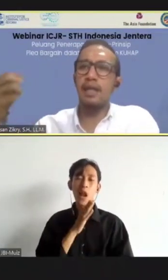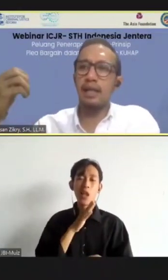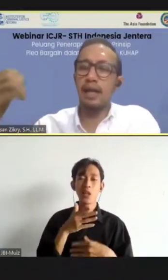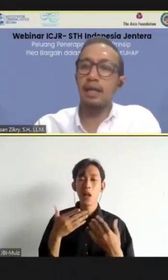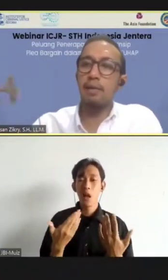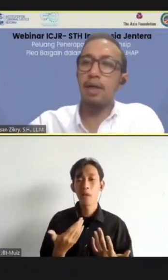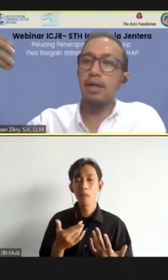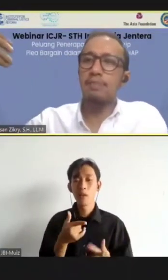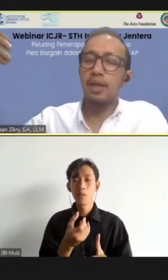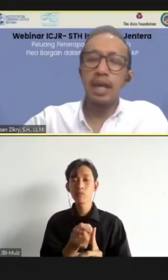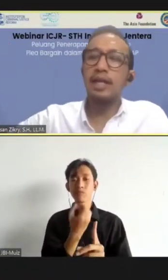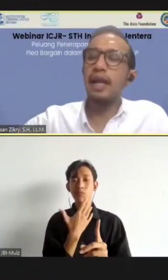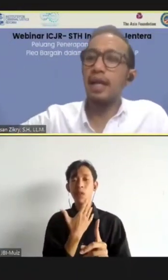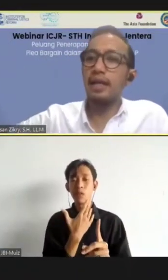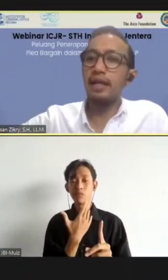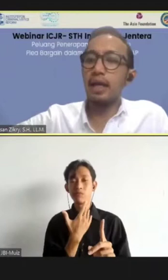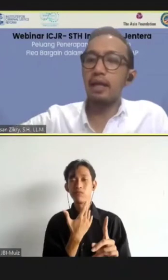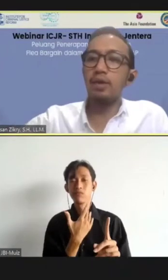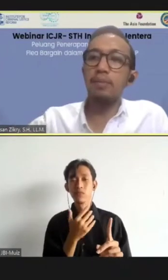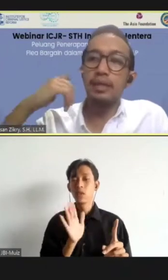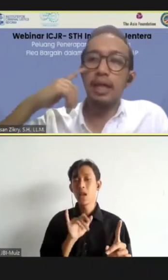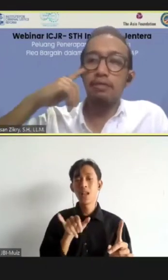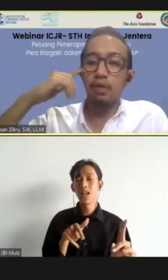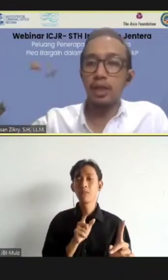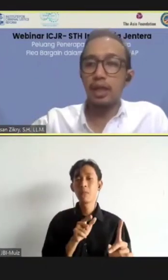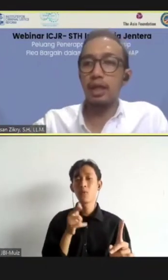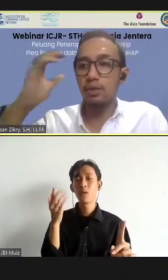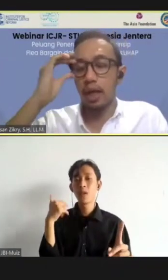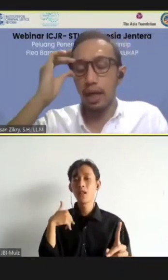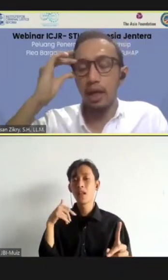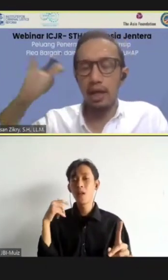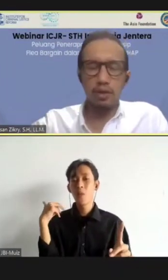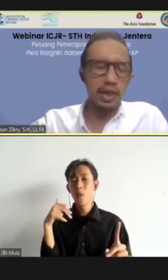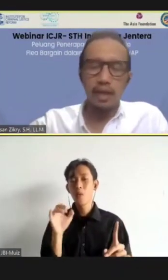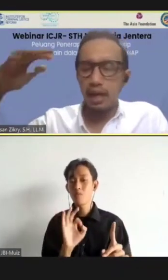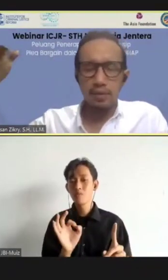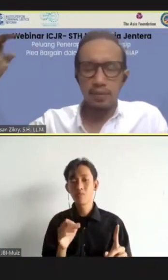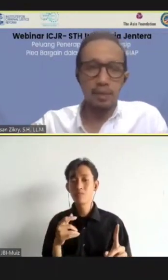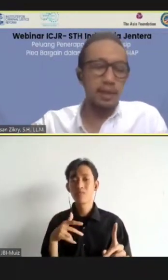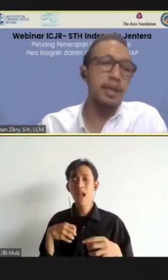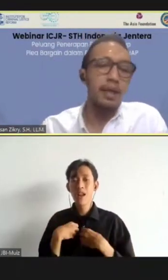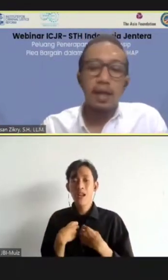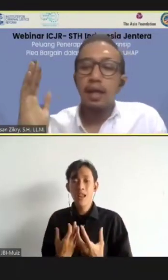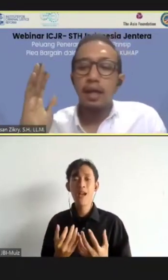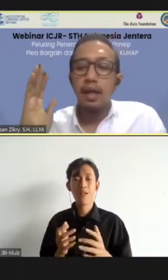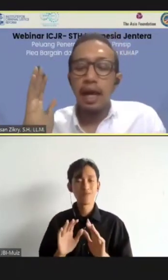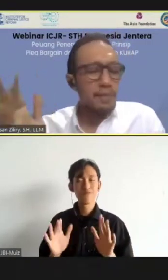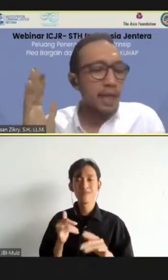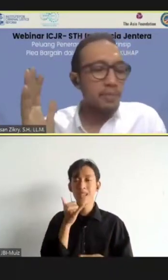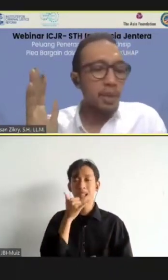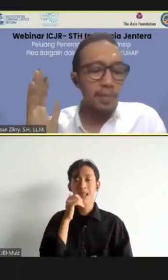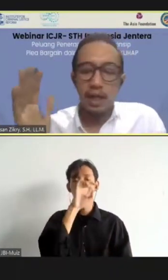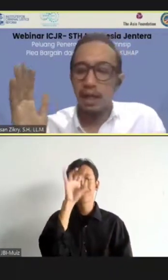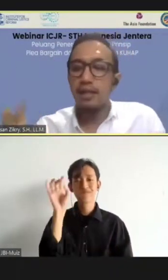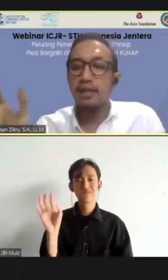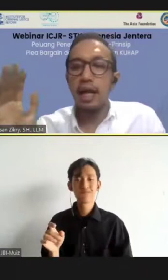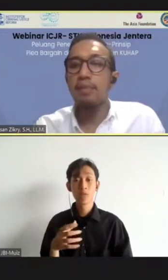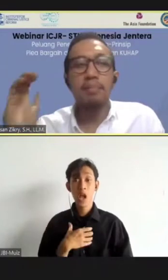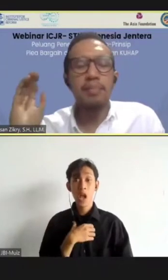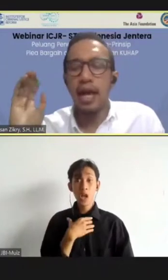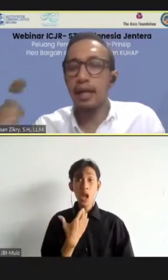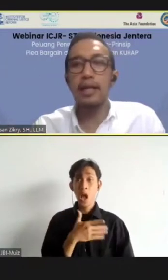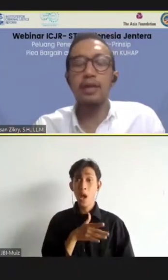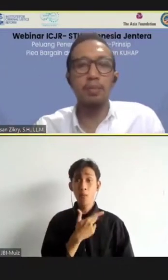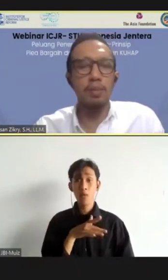saat dia menyatakan bahwa, nggak deh saya nggak jadi, karena itu kemarin saya nggak volunteer, nggak suka rela, atau saya salah, atau segala macam. Hakim tidak punya pilihan lain